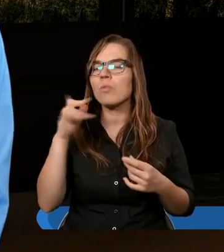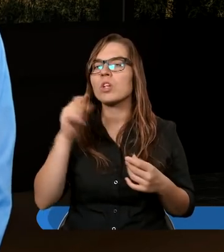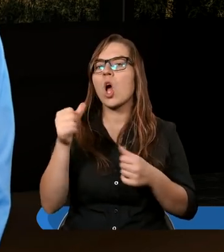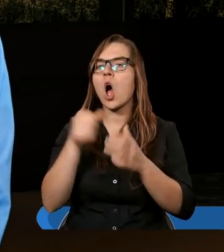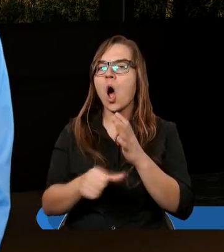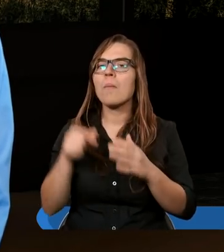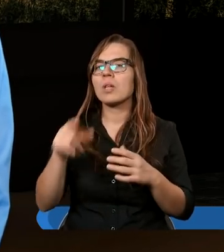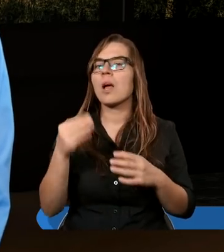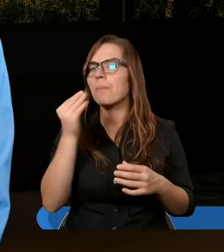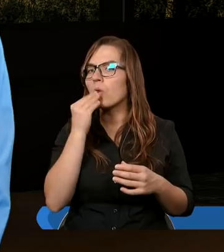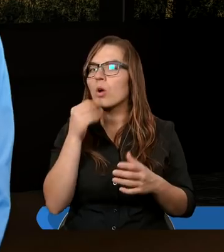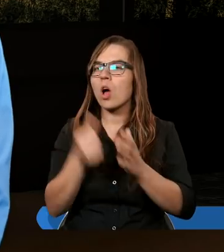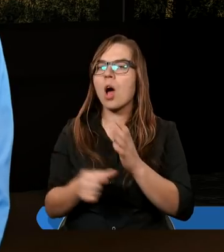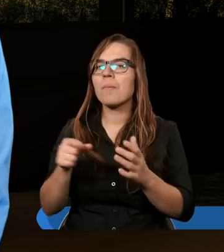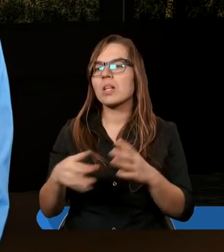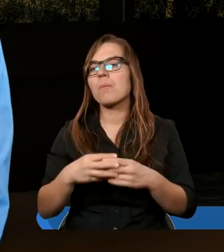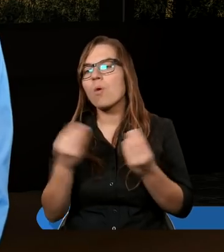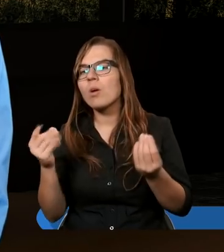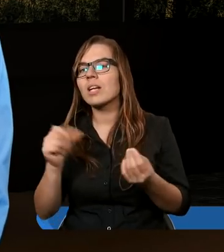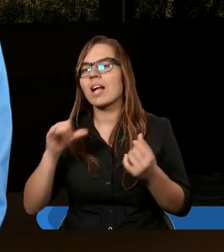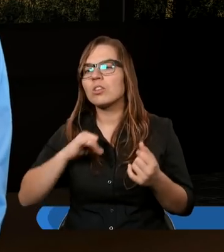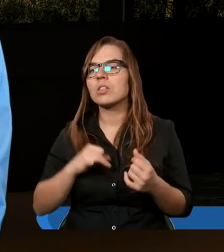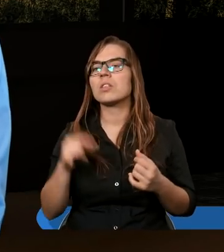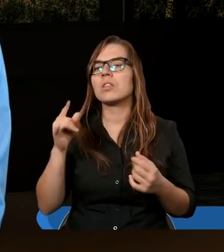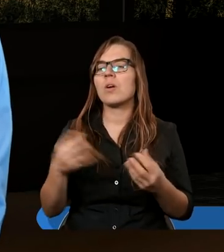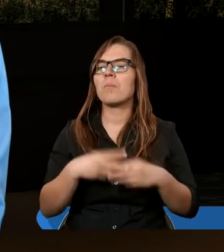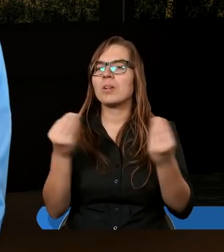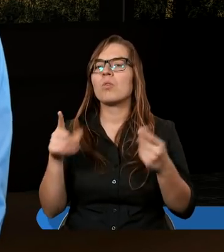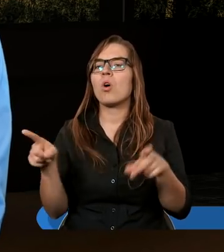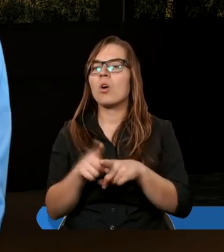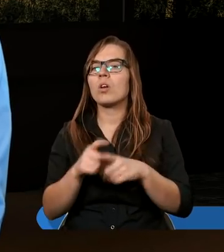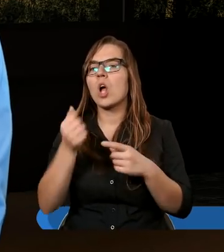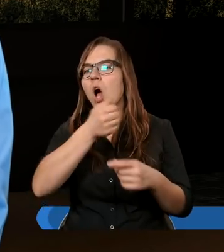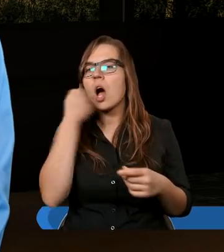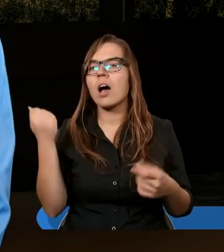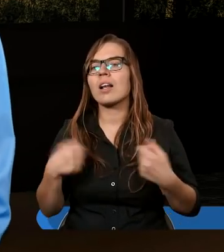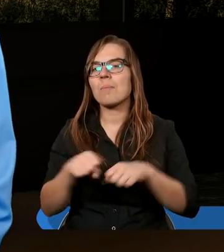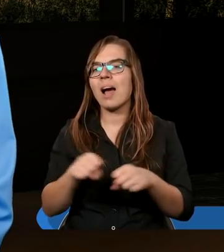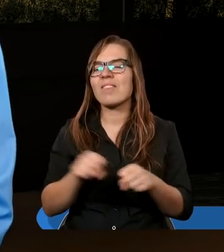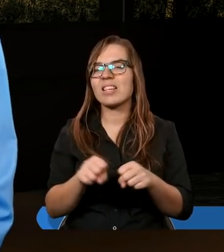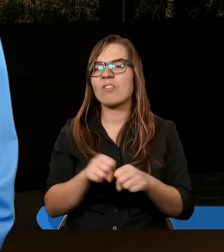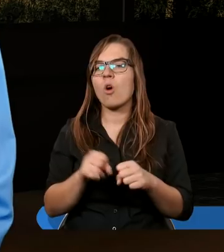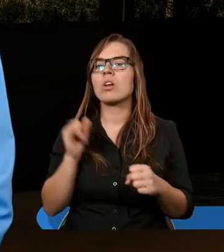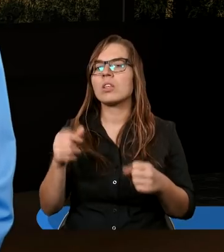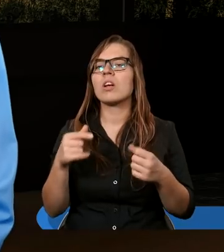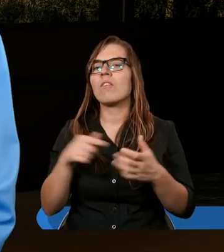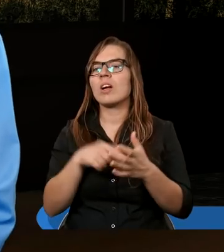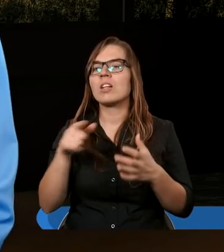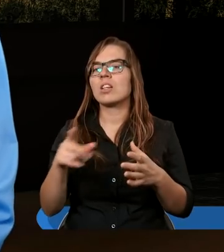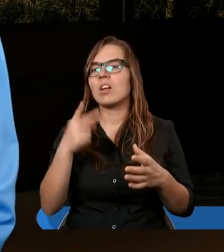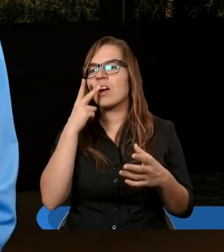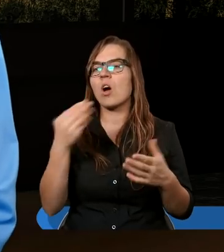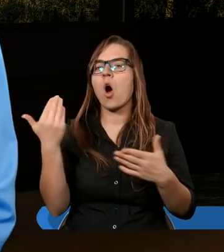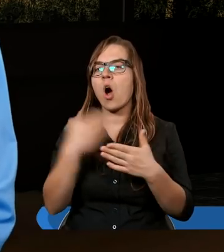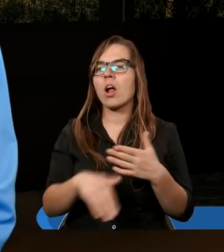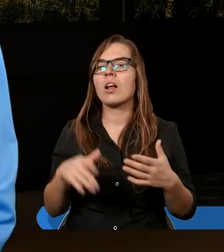oprócz tego pokarmu, oprócz pomnożeniu zasiewu, przysporzy również owoce sprawiedliwości. Mi się to kojarzy z